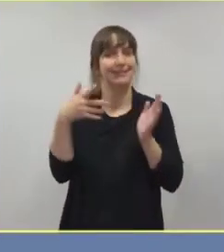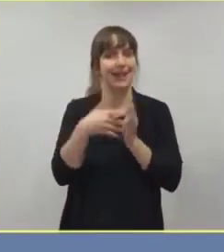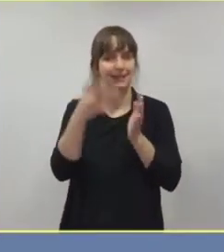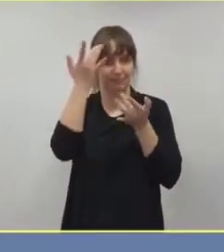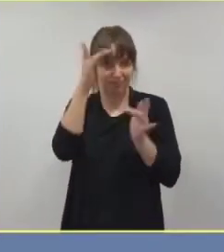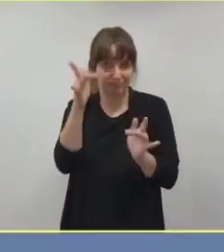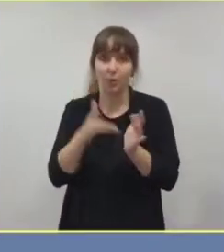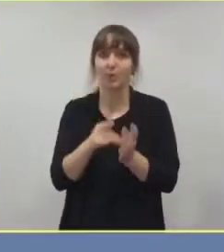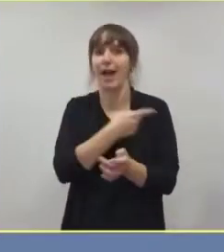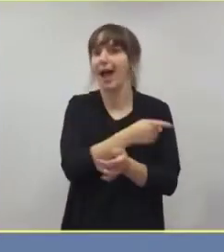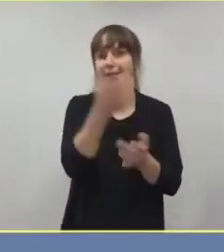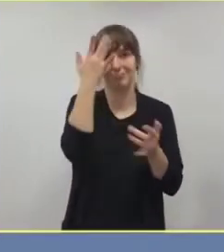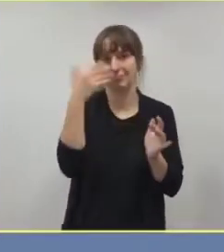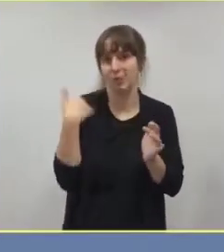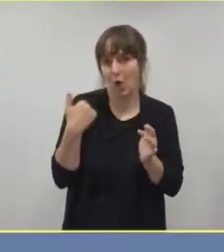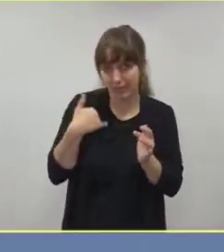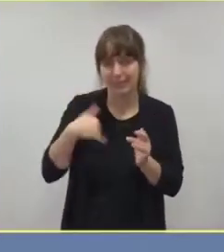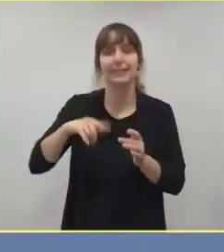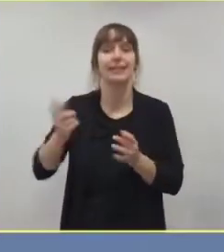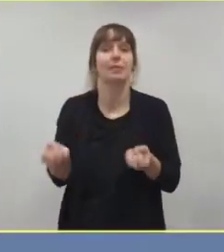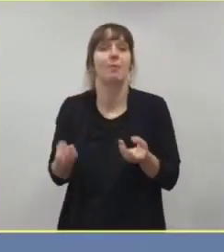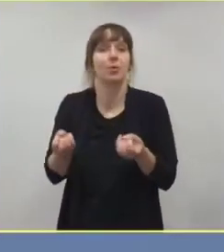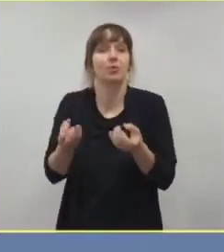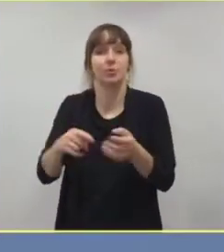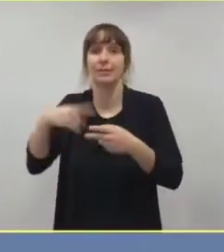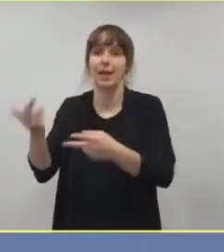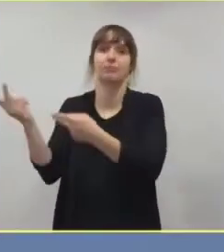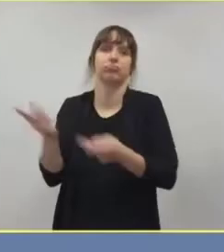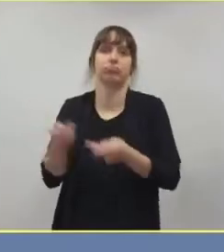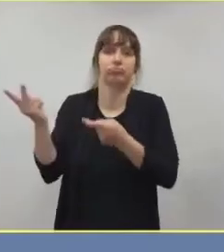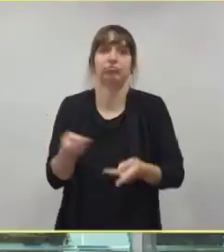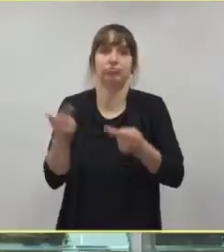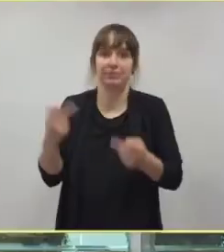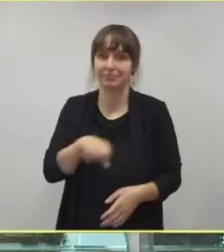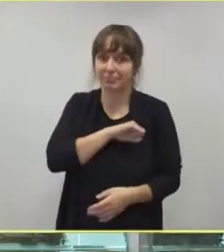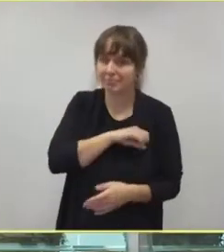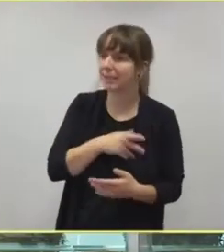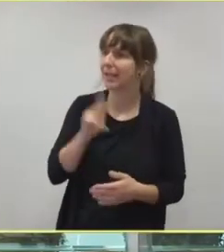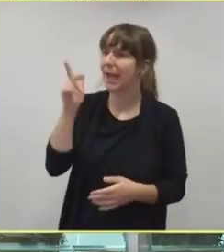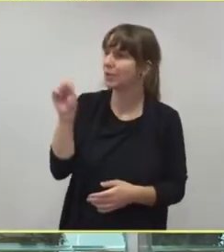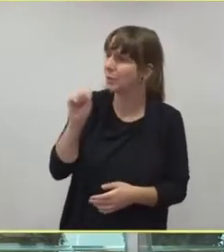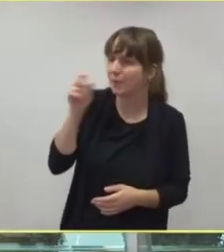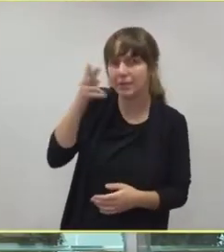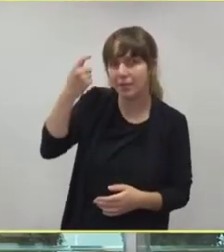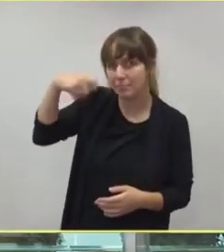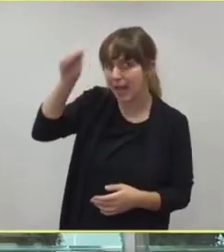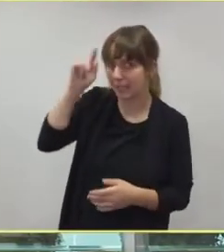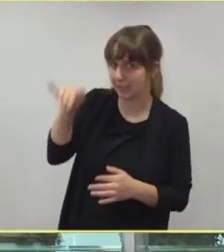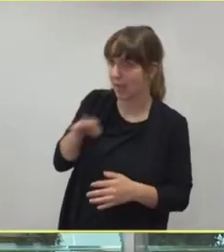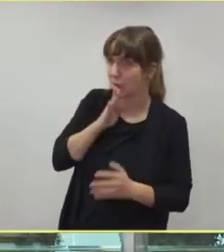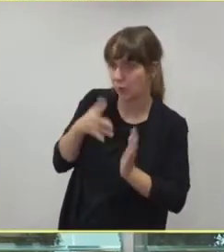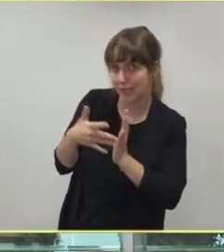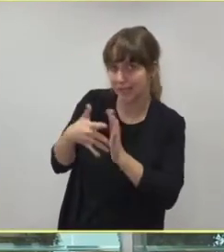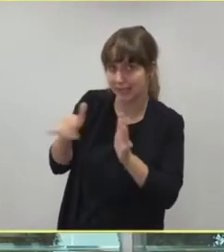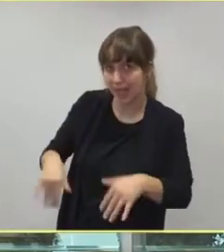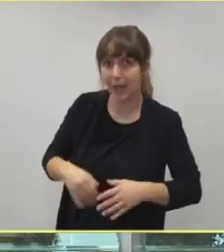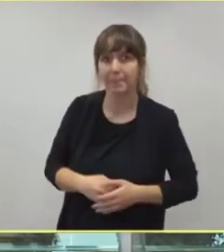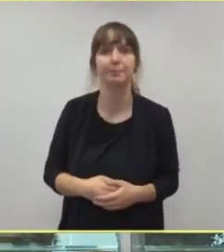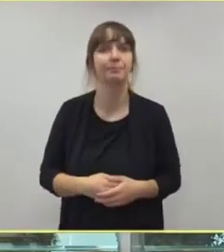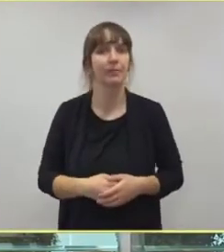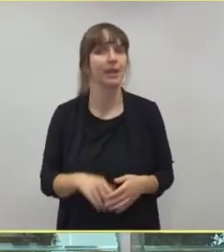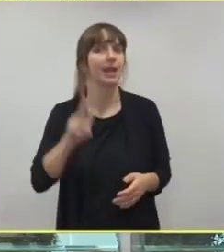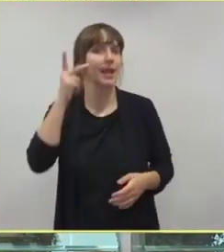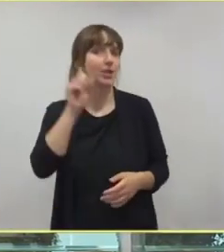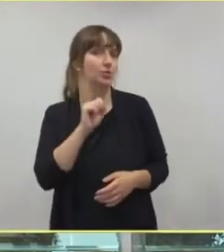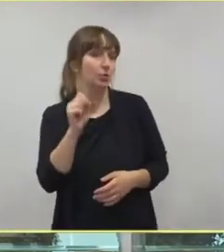ja auch nicht alle zugelassen, dann produziert. Dann wird das eine große Hilfe sein. Herr Sutter, wie sieht das in Berlin bei Ihnen aus? Haben Sie genug? Ja, wir haben